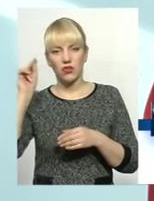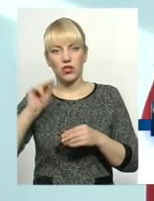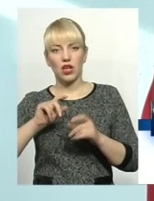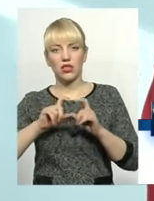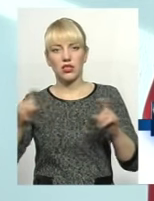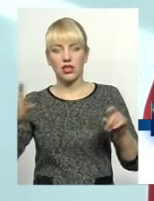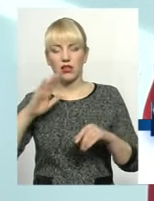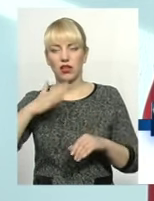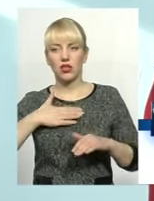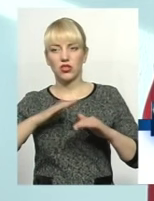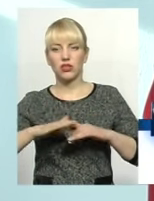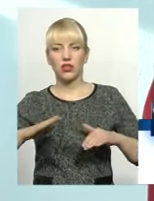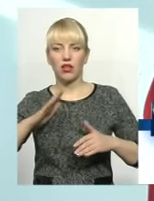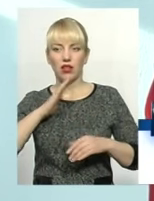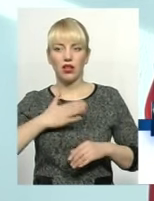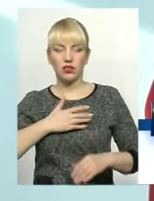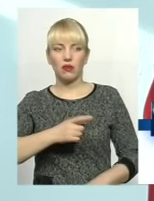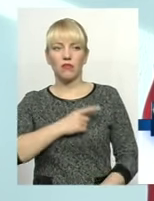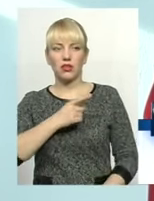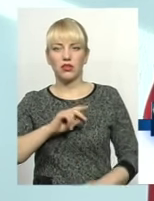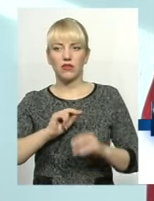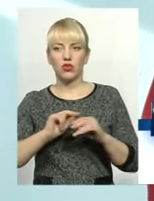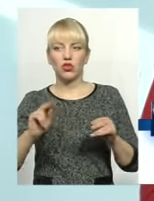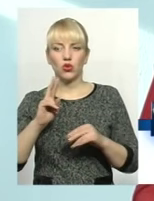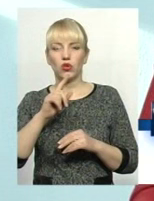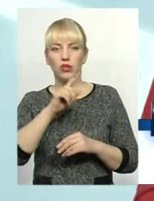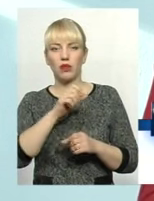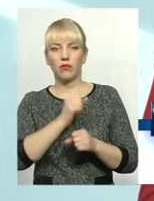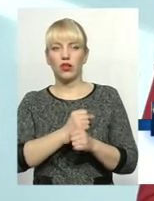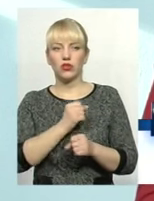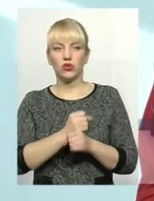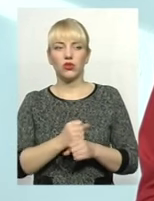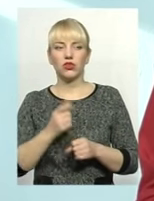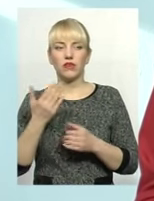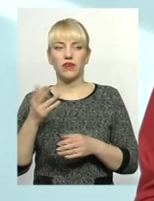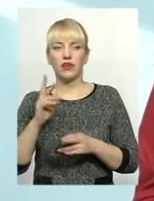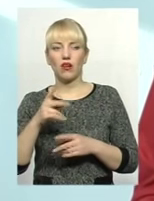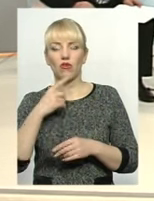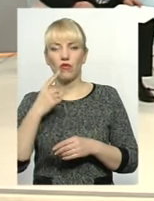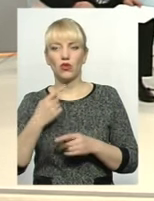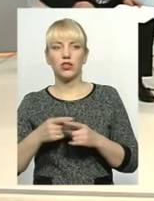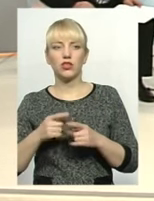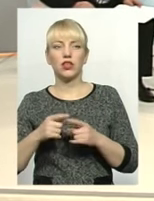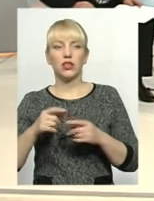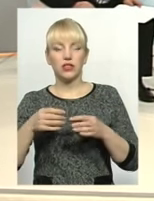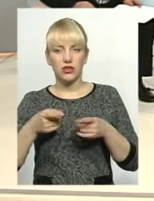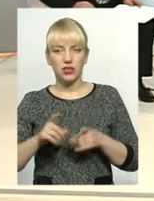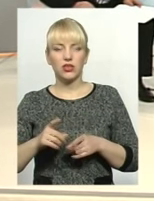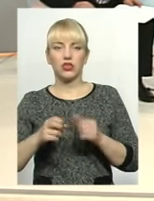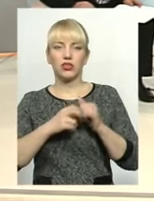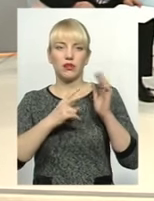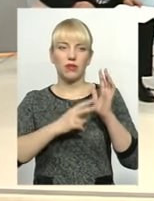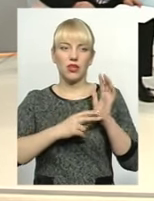наших учнів, наших майстрів, наших вчителів, які там працюють. І так, як ви дійсно кажете, пані Аня, 17-19